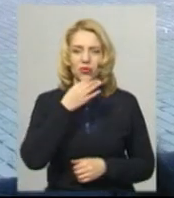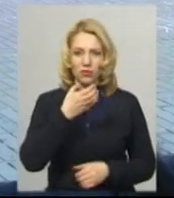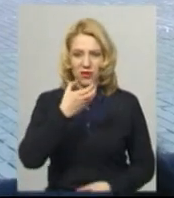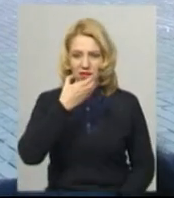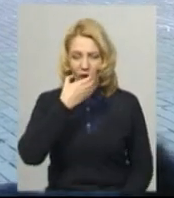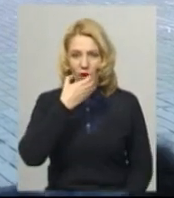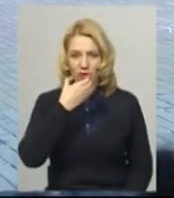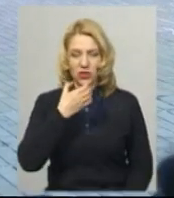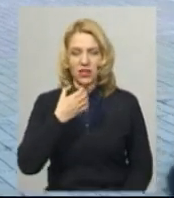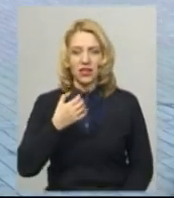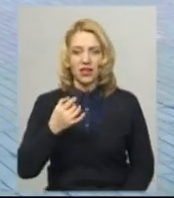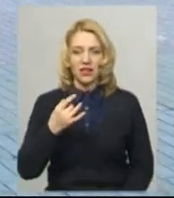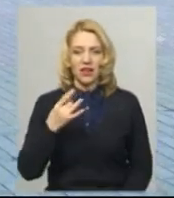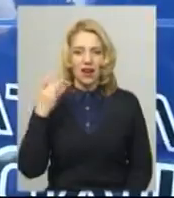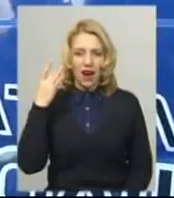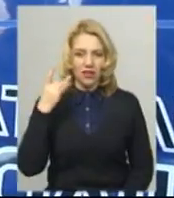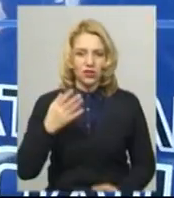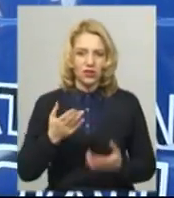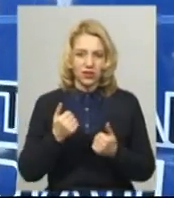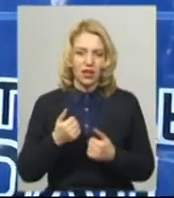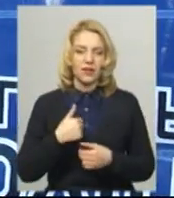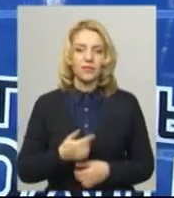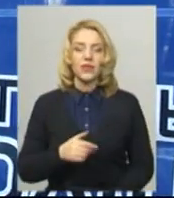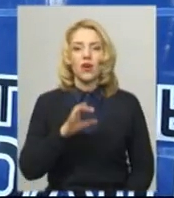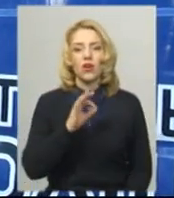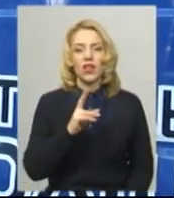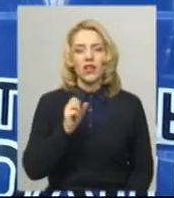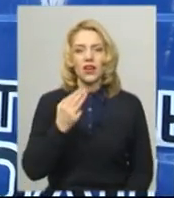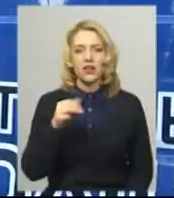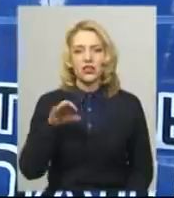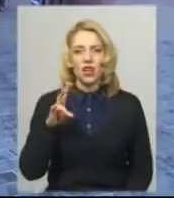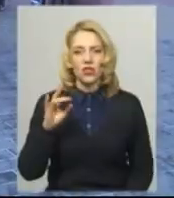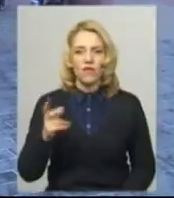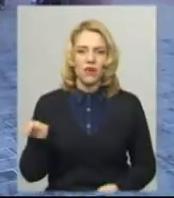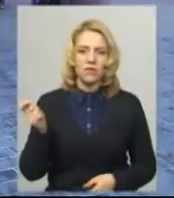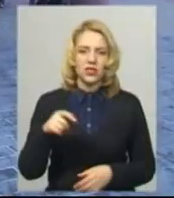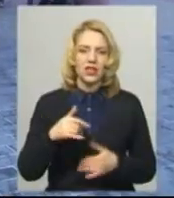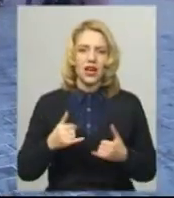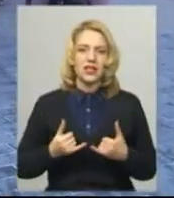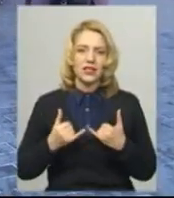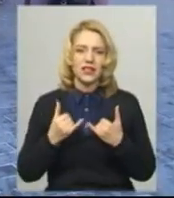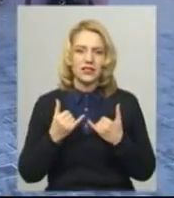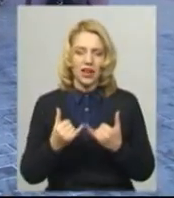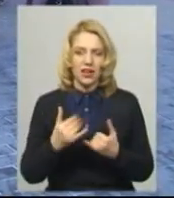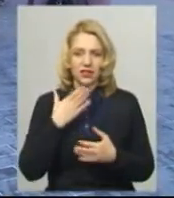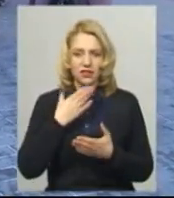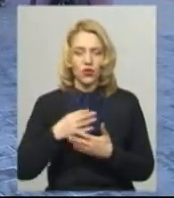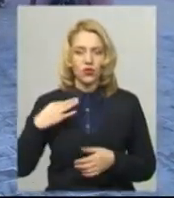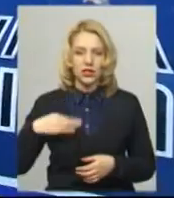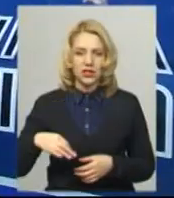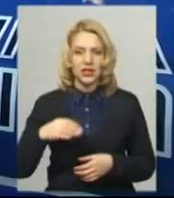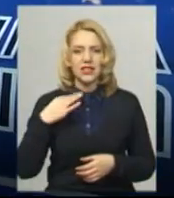– Ти говорила з кимось в рацію? – Ага». Олена Каштанова прийшла на акцію заради сина Андрійка. Каже, син мріє стати